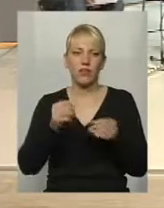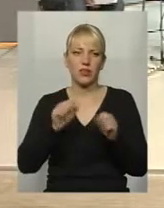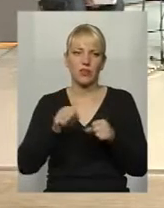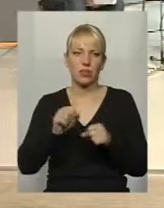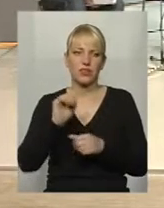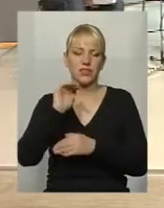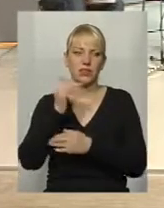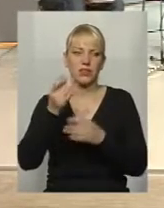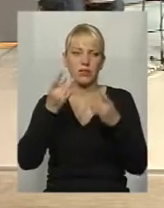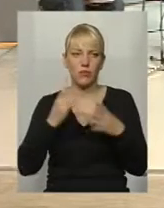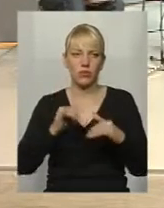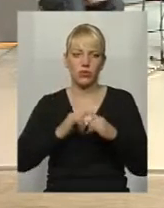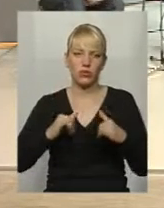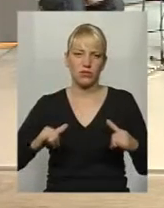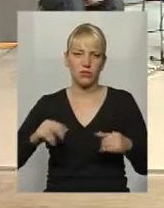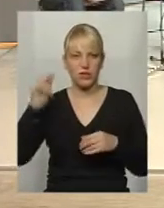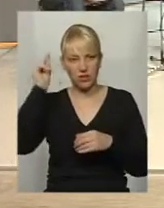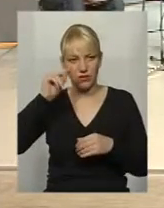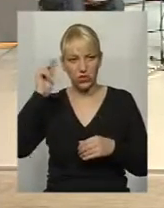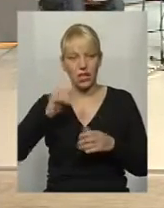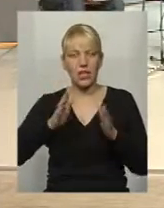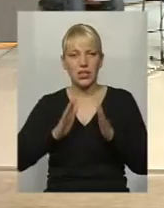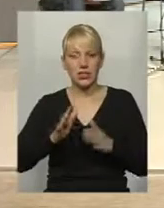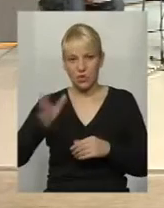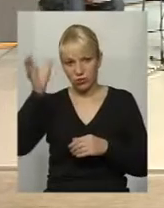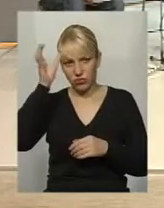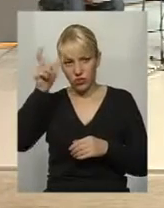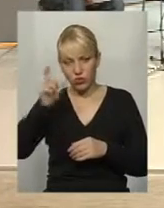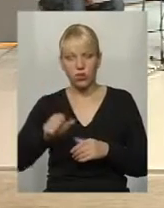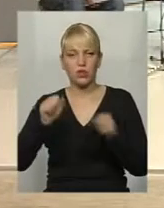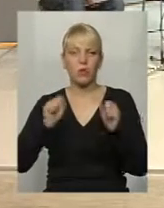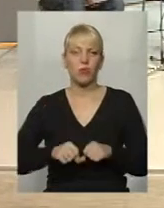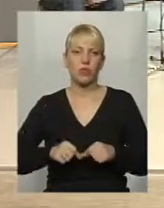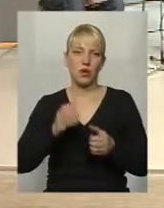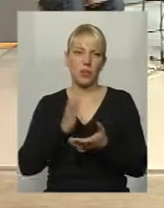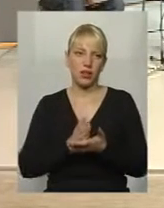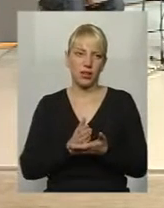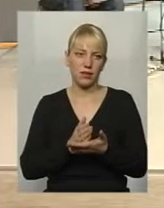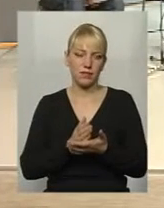розвиватися і вчитися. Тільки освічена людина може мати